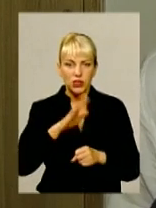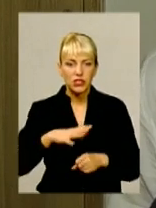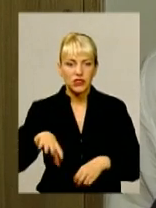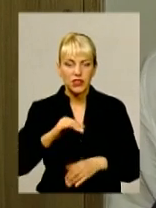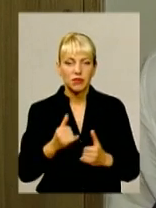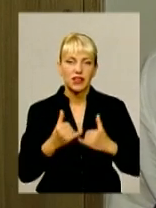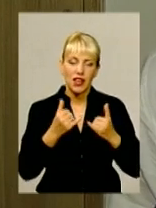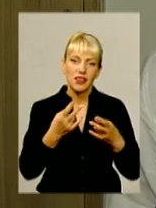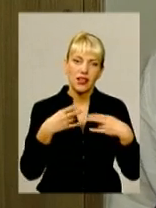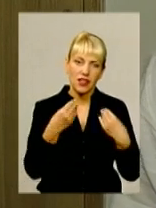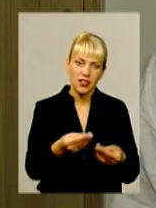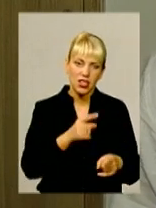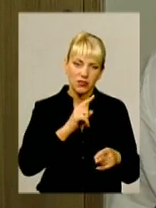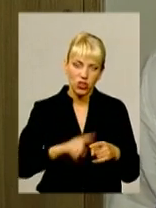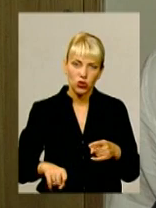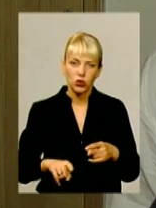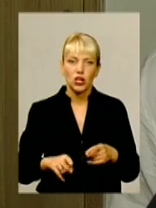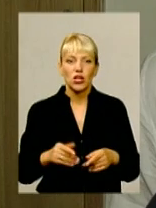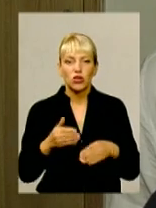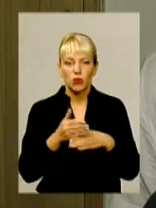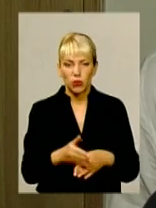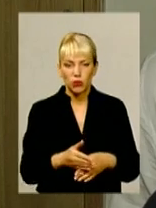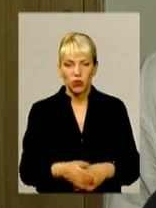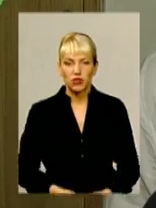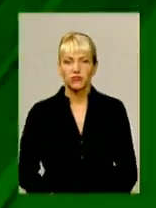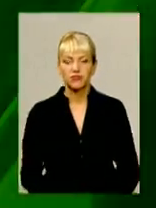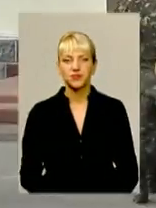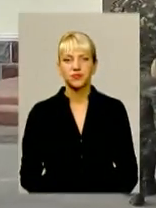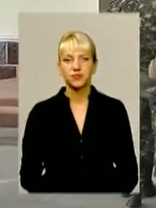невідкладної, і планової кардіологічної, і кардіохірургічної допомоги.